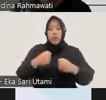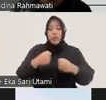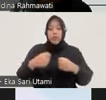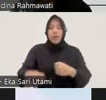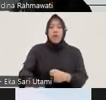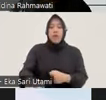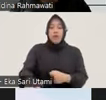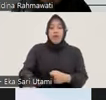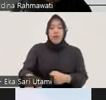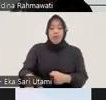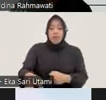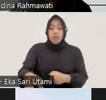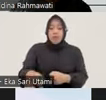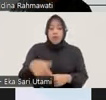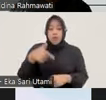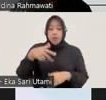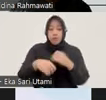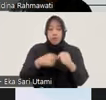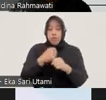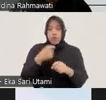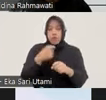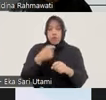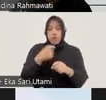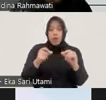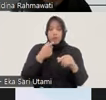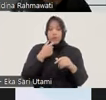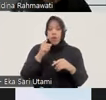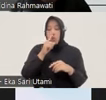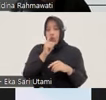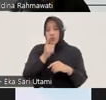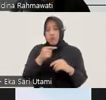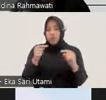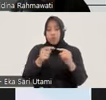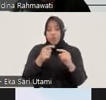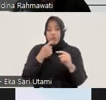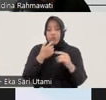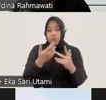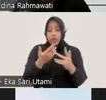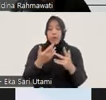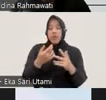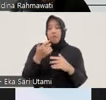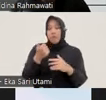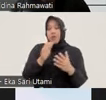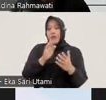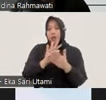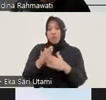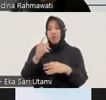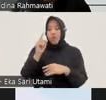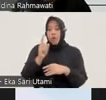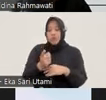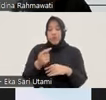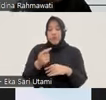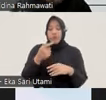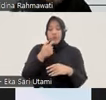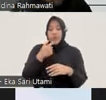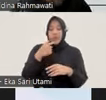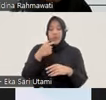tahun bisa dilengkapi dengan kewajiban-kewajiban yang berkaitan yang bisa kewajiban-kewajiban kepada tersangka untuk